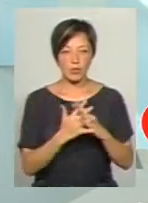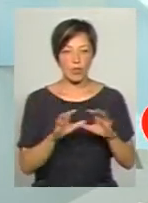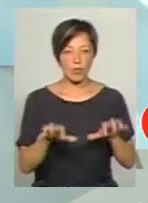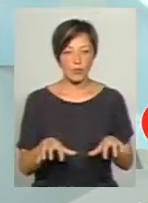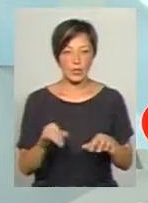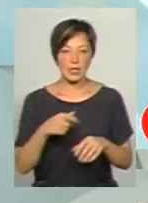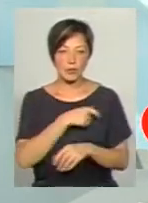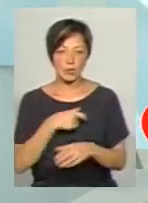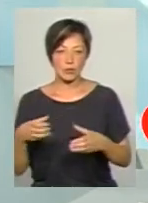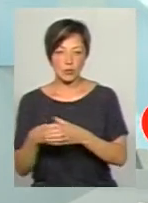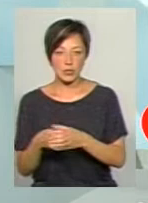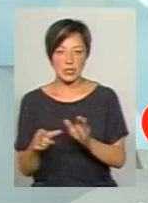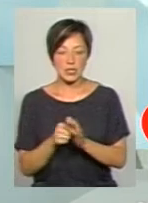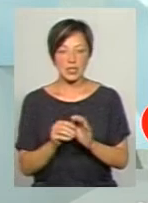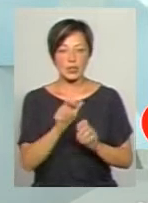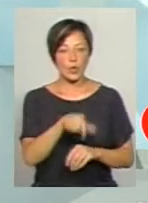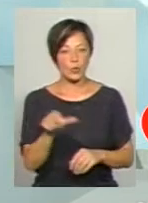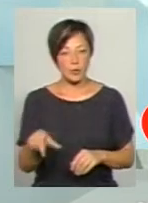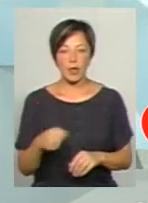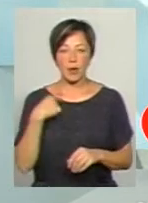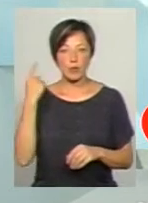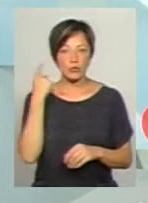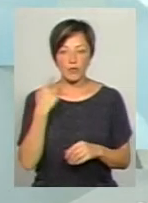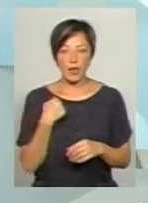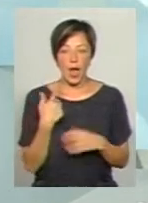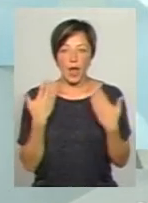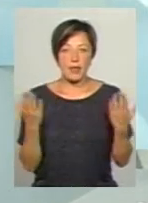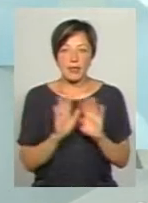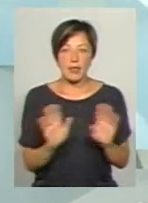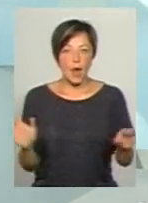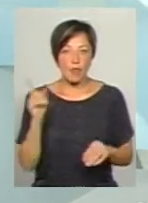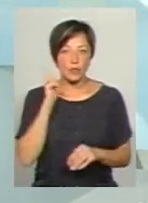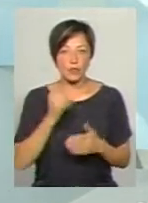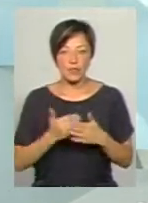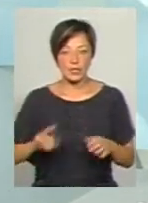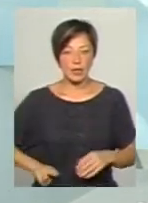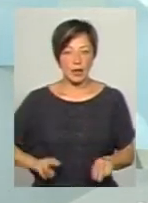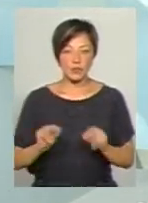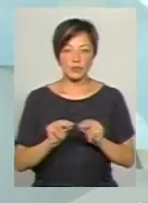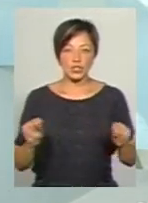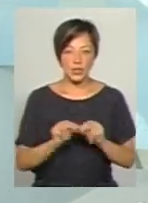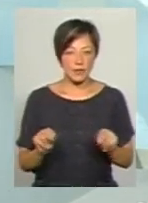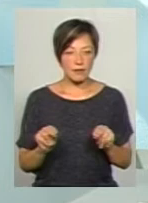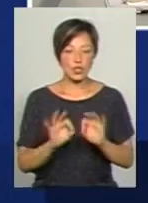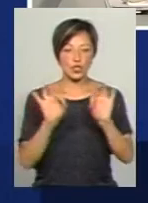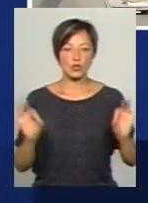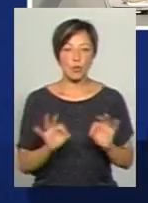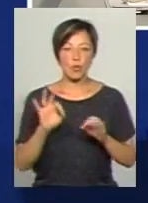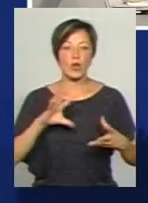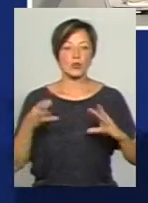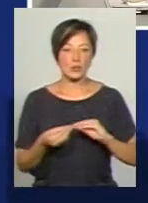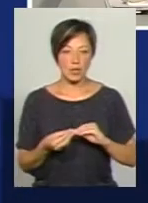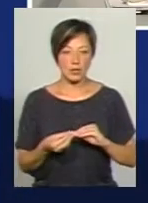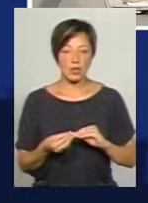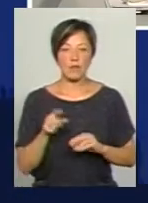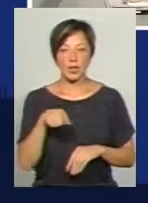голови і депутатського корпусу з мешканцями. Але те, що я почув, я не почув від директора, від вчителів нічого про результати.